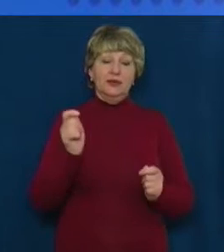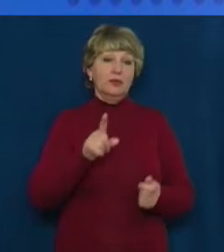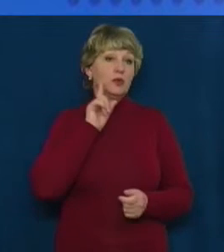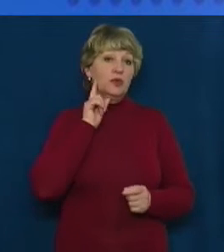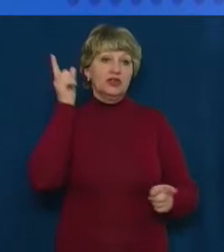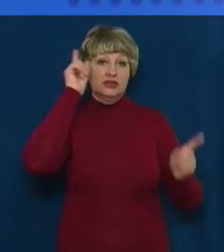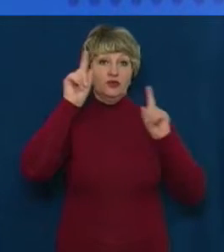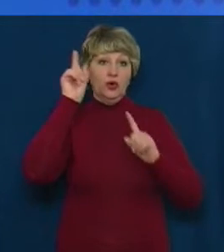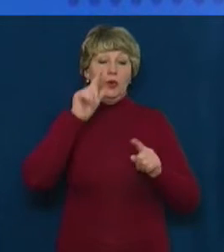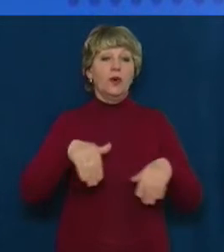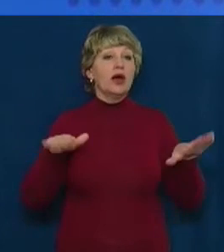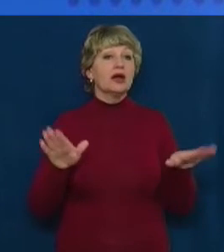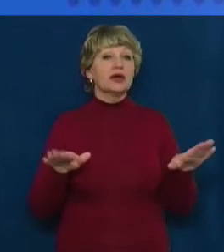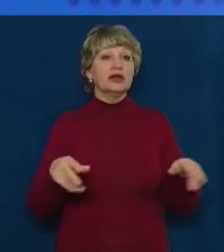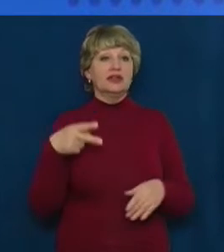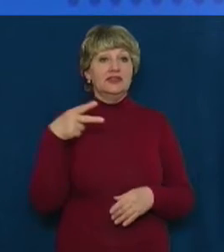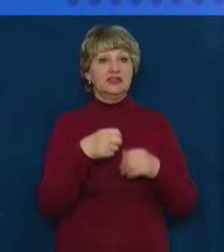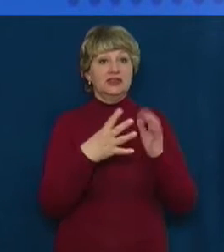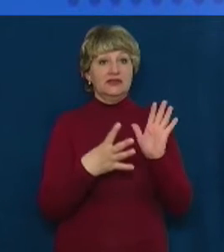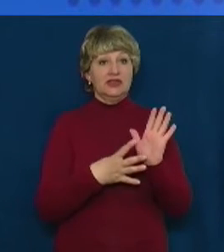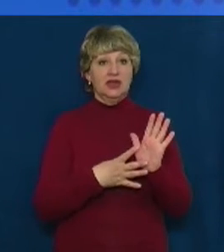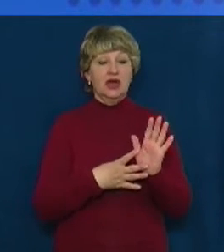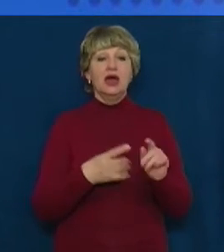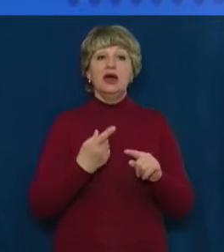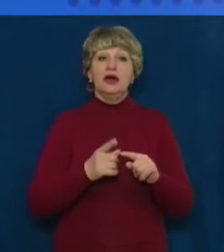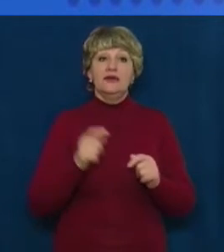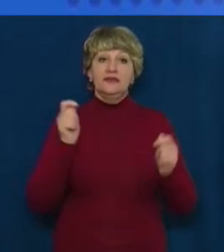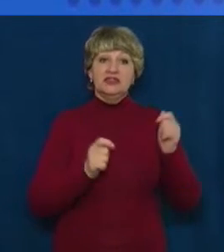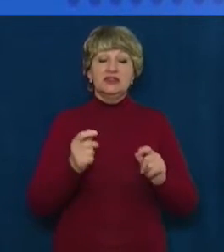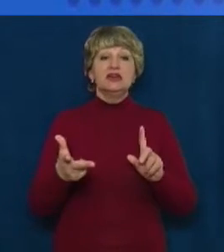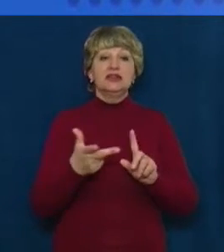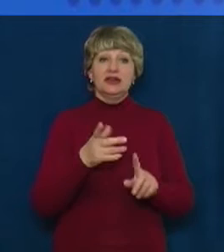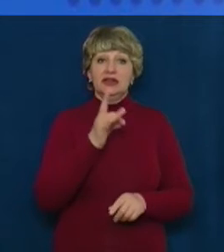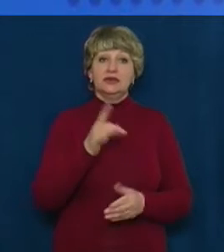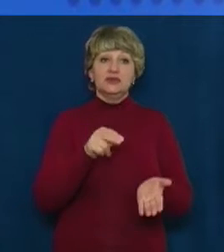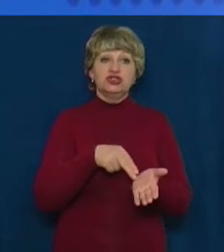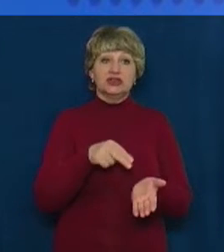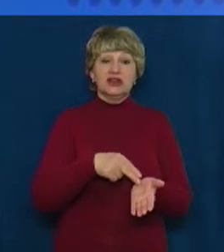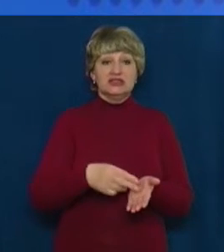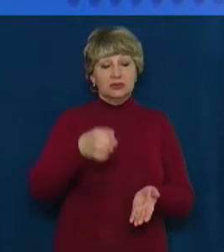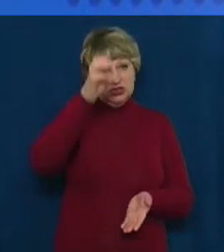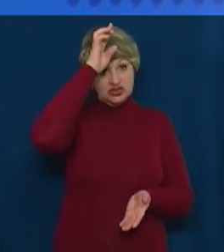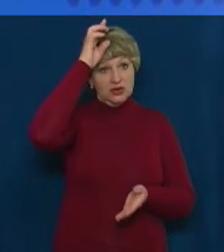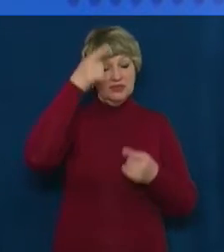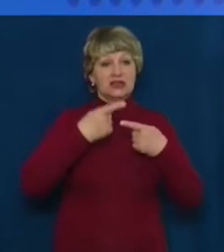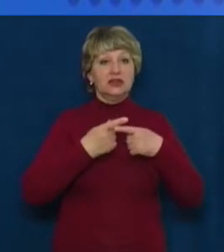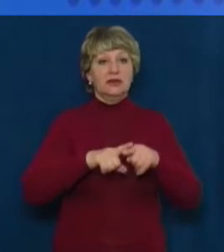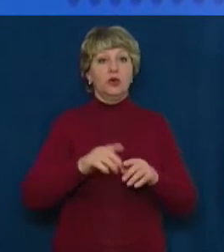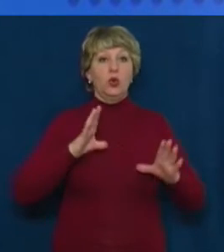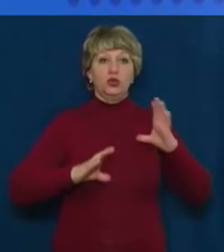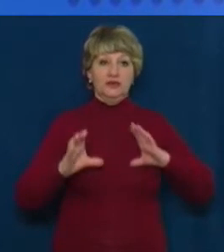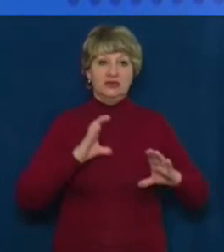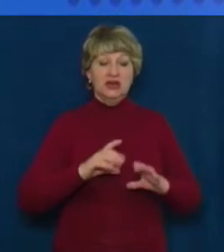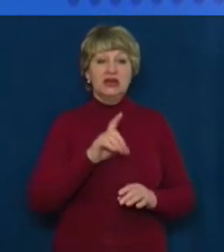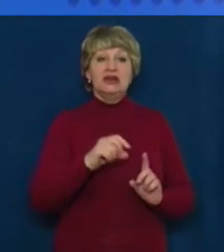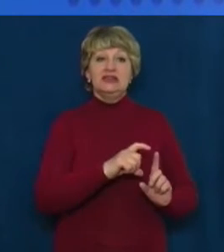творчості «Крила-2019». Він втретє відбувається у Черкаському державному технологічному університеті. Зі